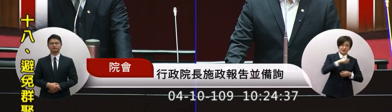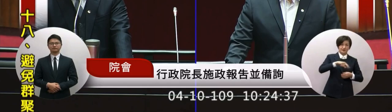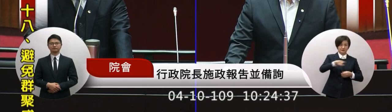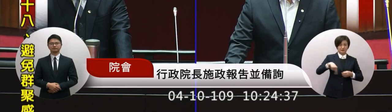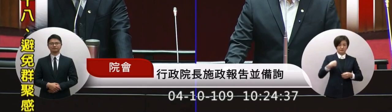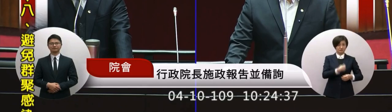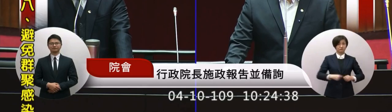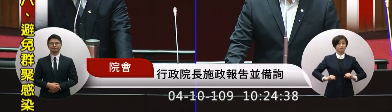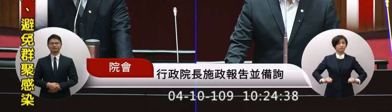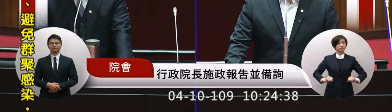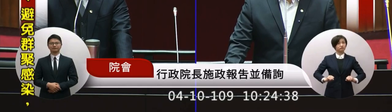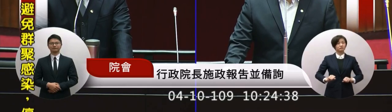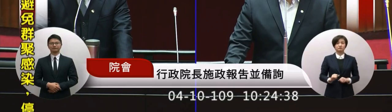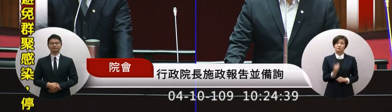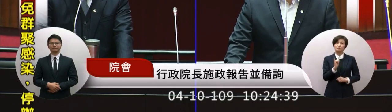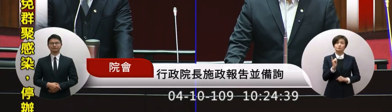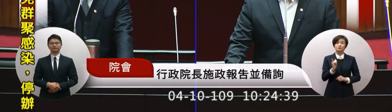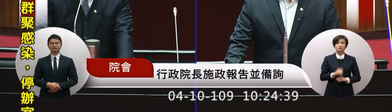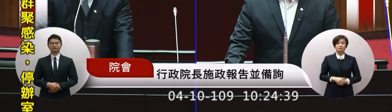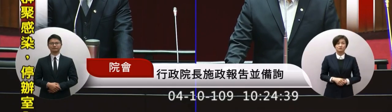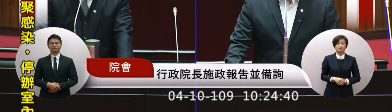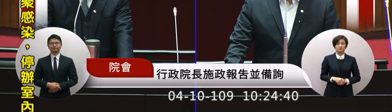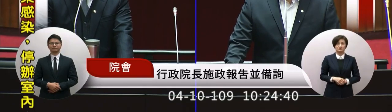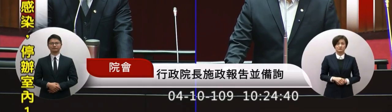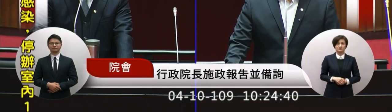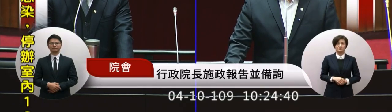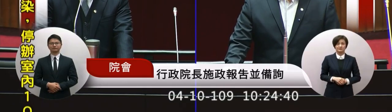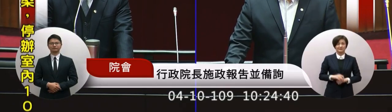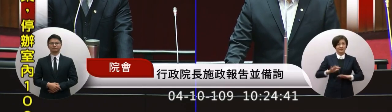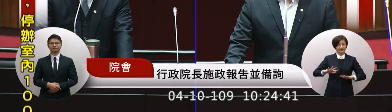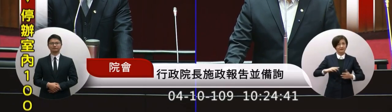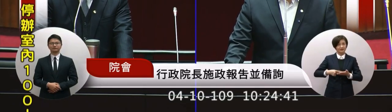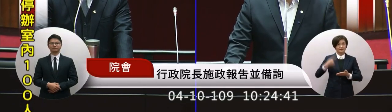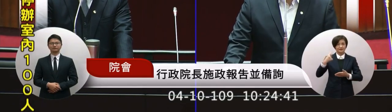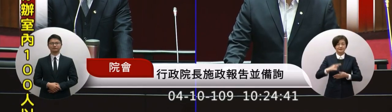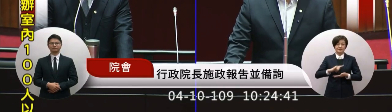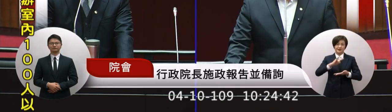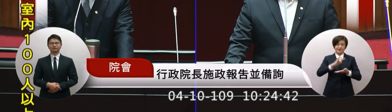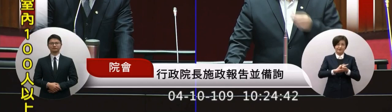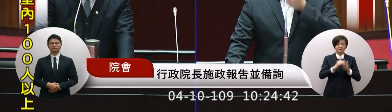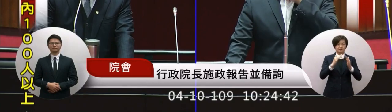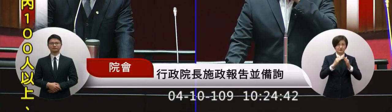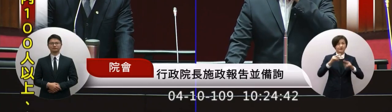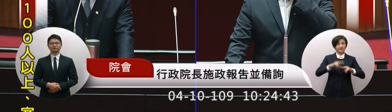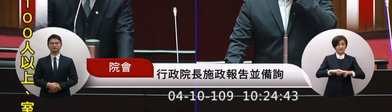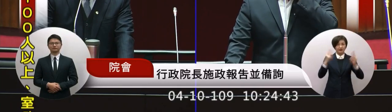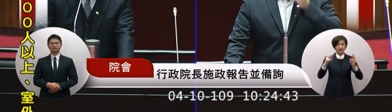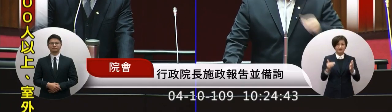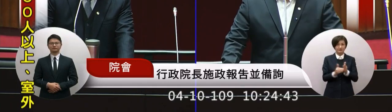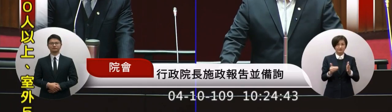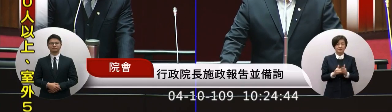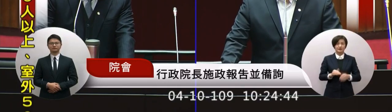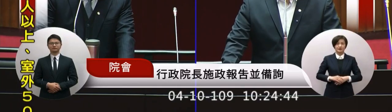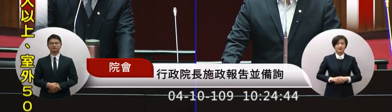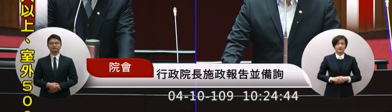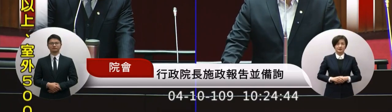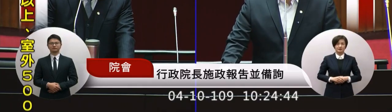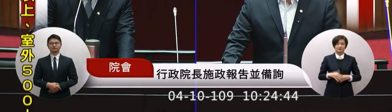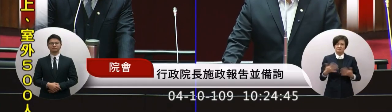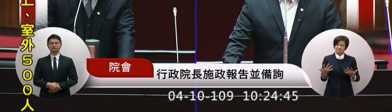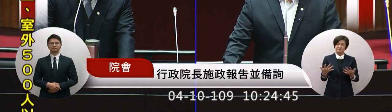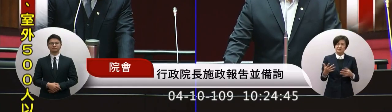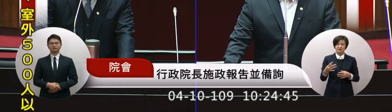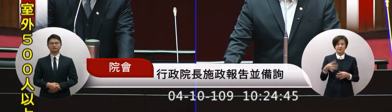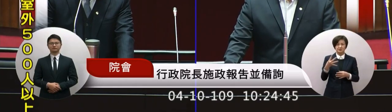的身體健康狀況其實是不錯的那這一次武漢城解封當然我們大概還有400